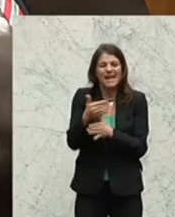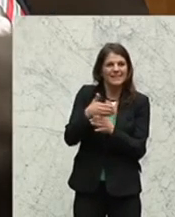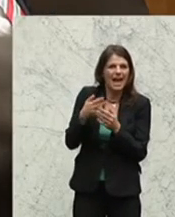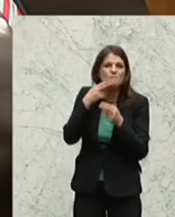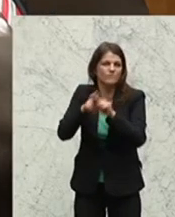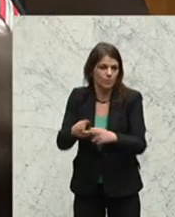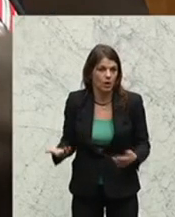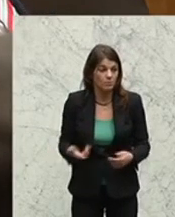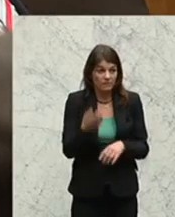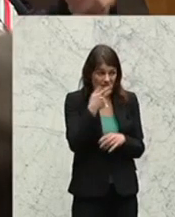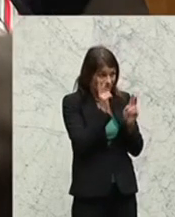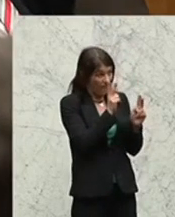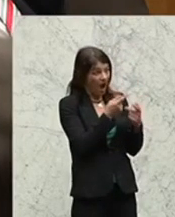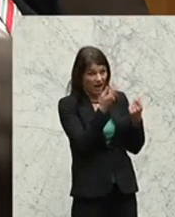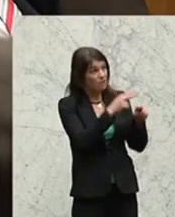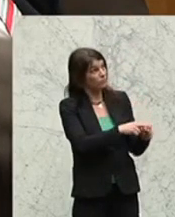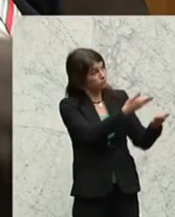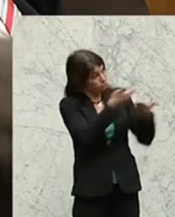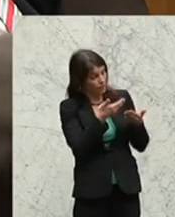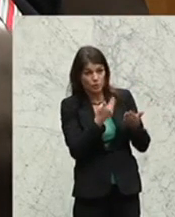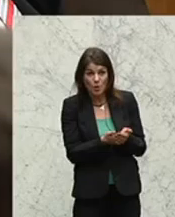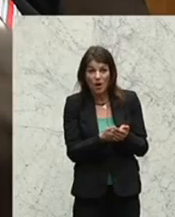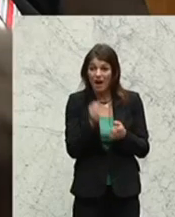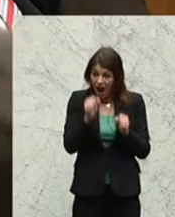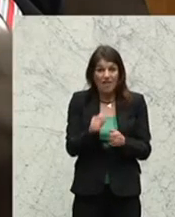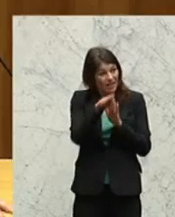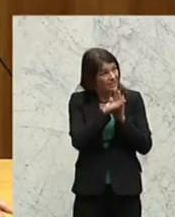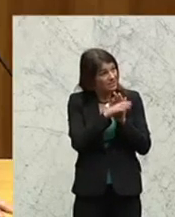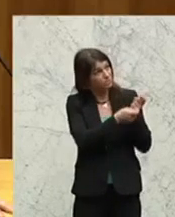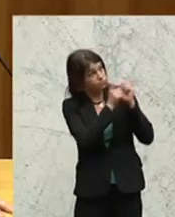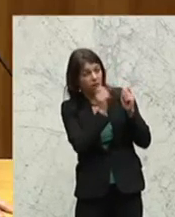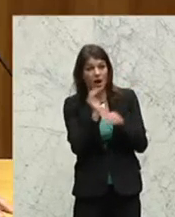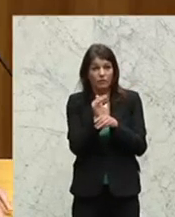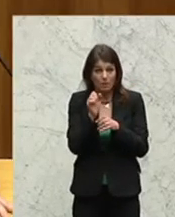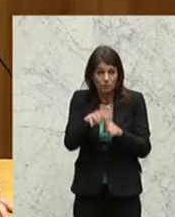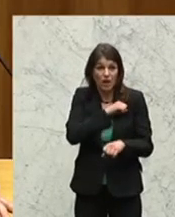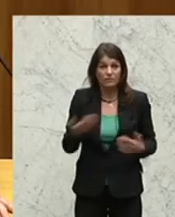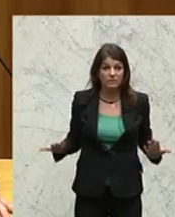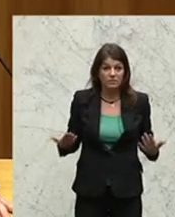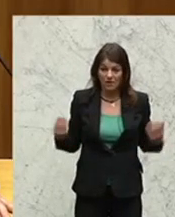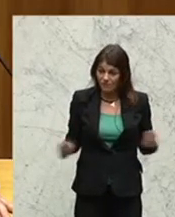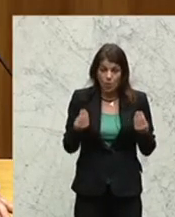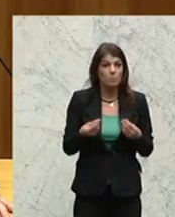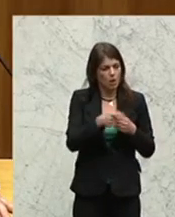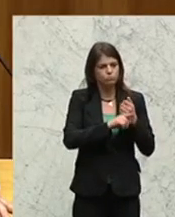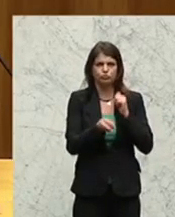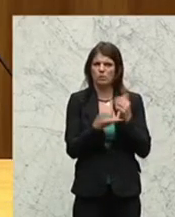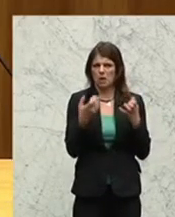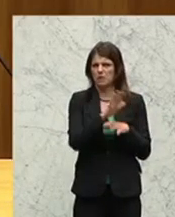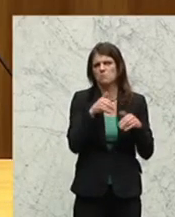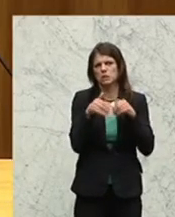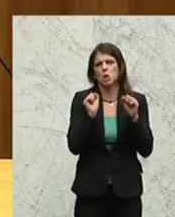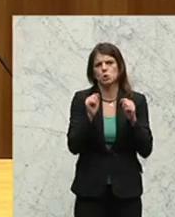gar nicht, ob sie mit diesem Geld dann tatsächlich die gesetzlichen Aufgaben erfüllen kann, weil diese Budgetpraxis in ihrem Ministerium vorerst,